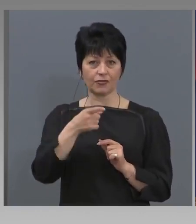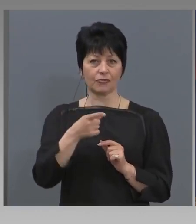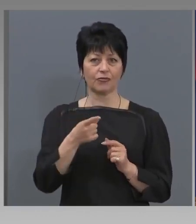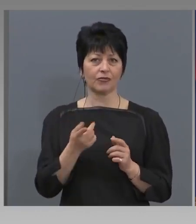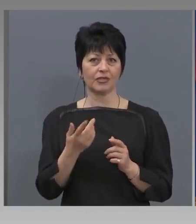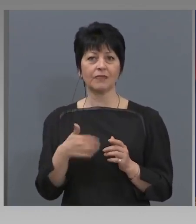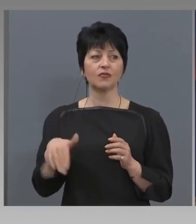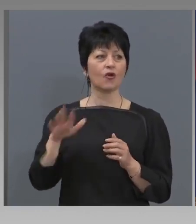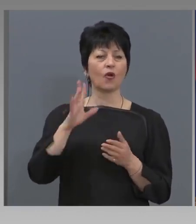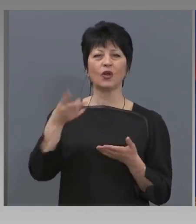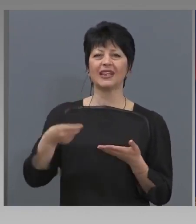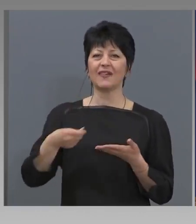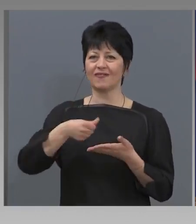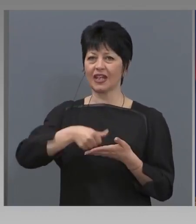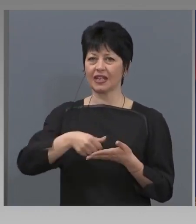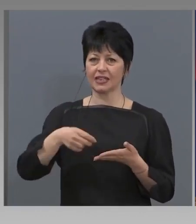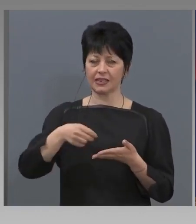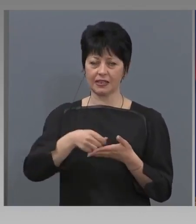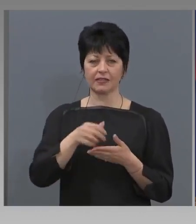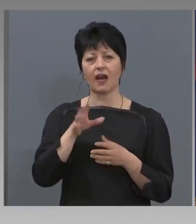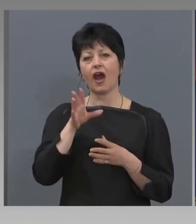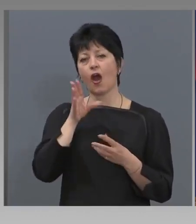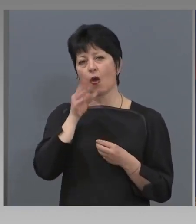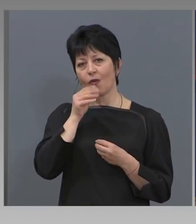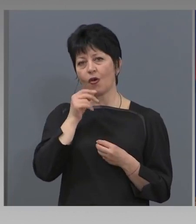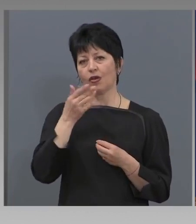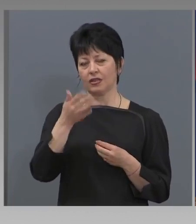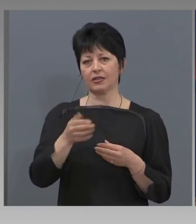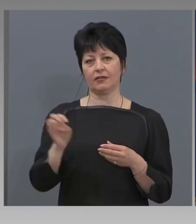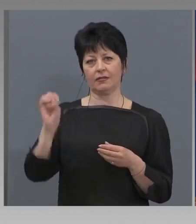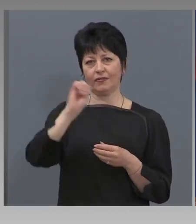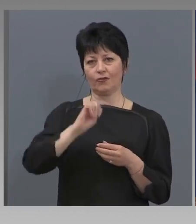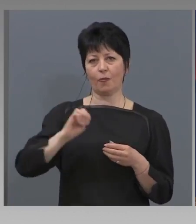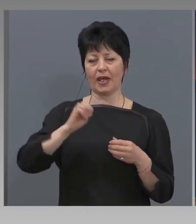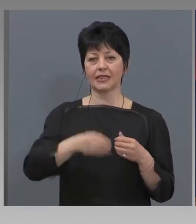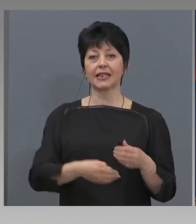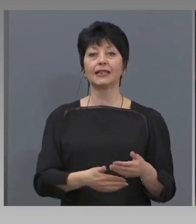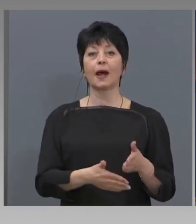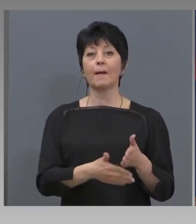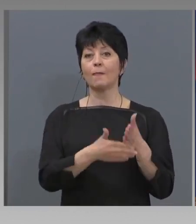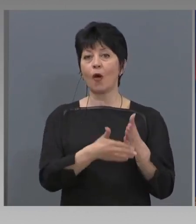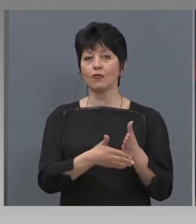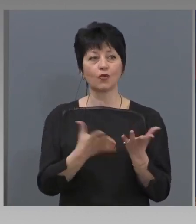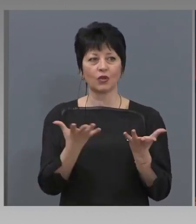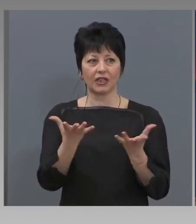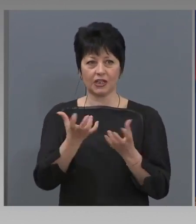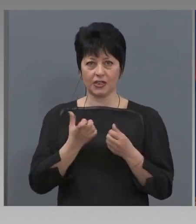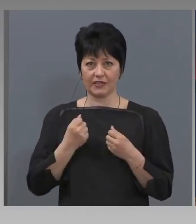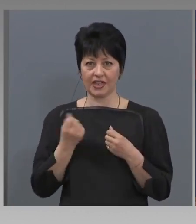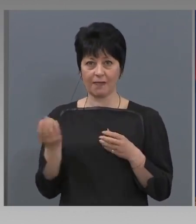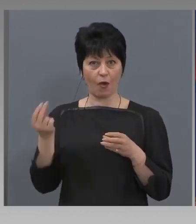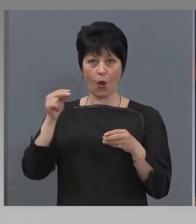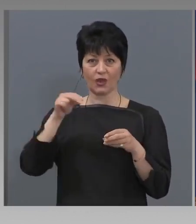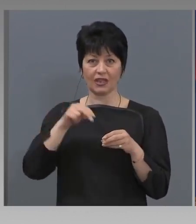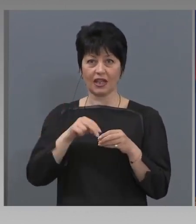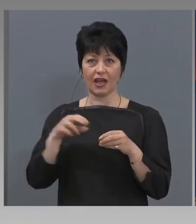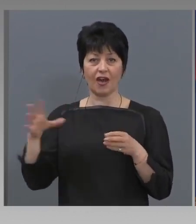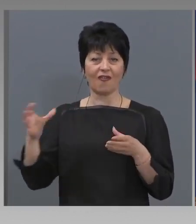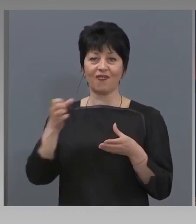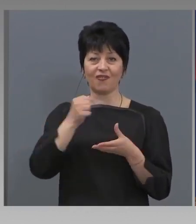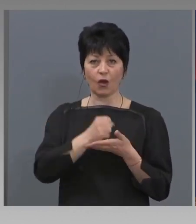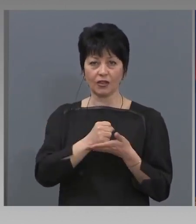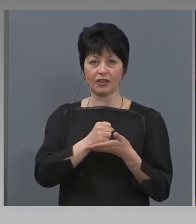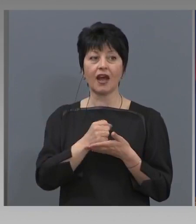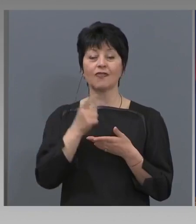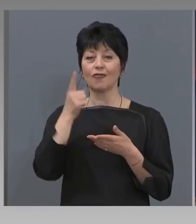финансистите и экономистите говорят за Европейската помощ. Откъде ще вземеме пари от фонда? Да, но там лихвите са